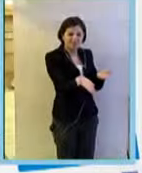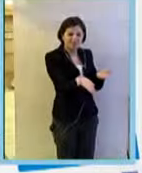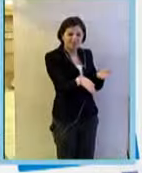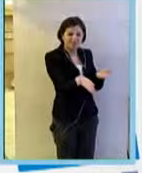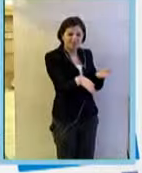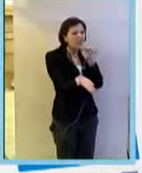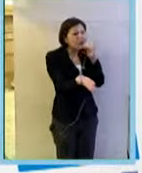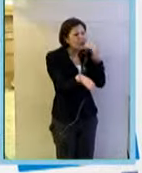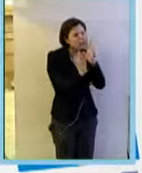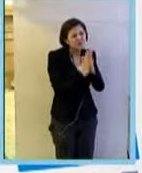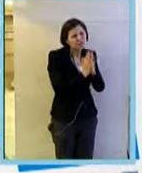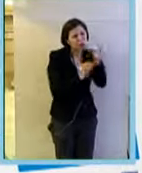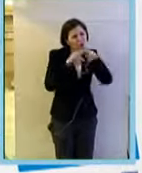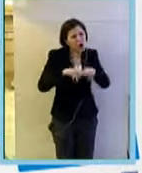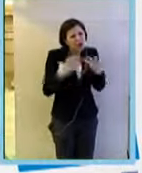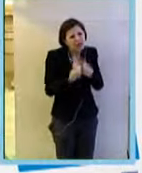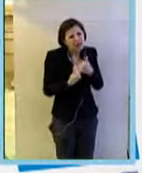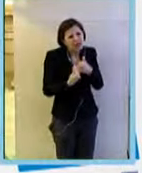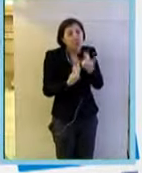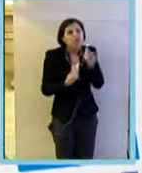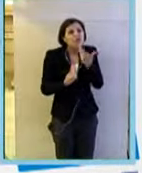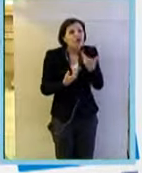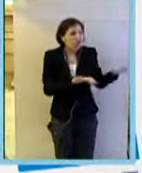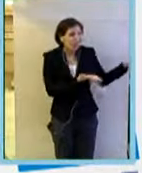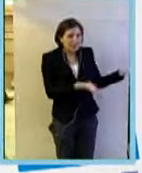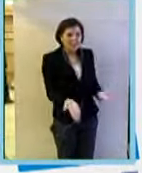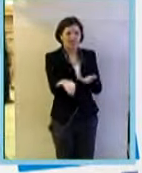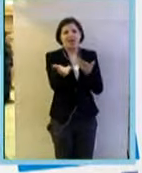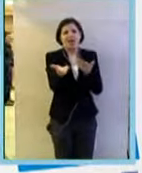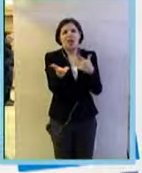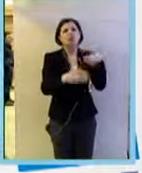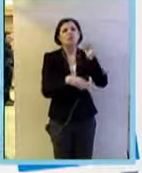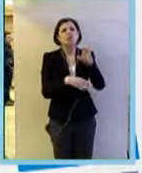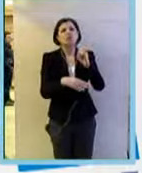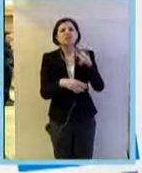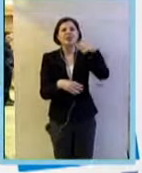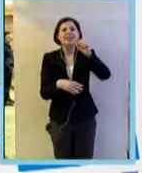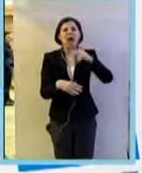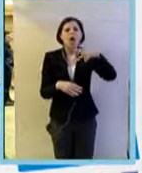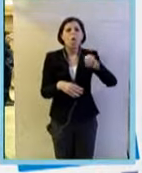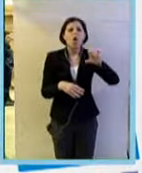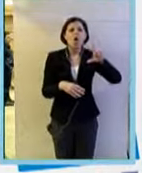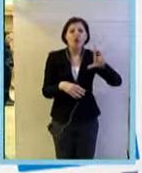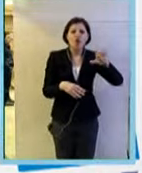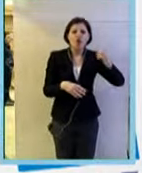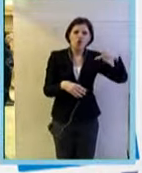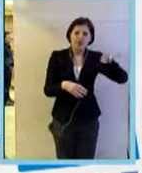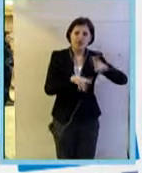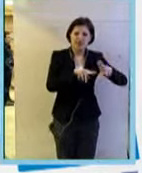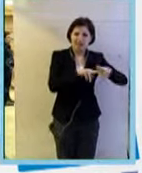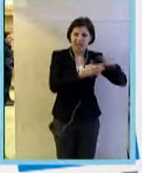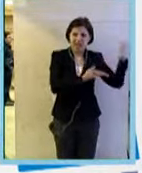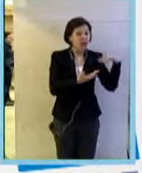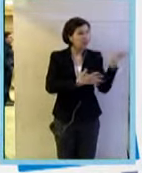Vorrei che tu ti fermassi un attimo con me perché vorrei presentare il professor Napoleone Ferrara che è